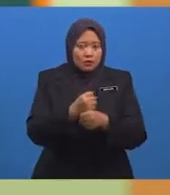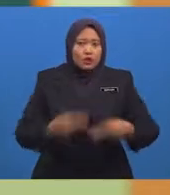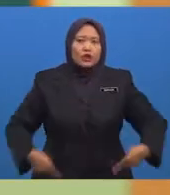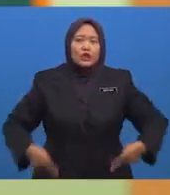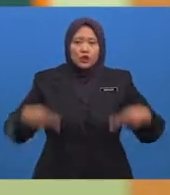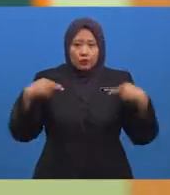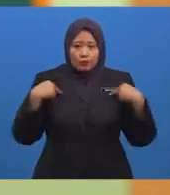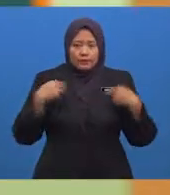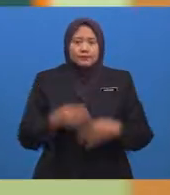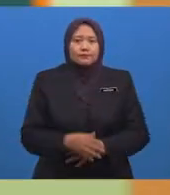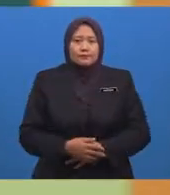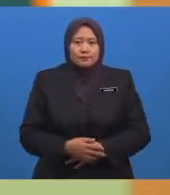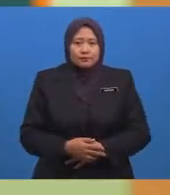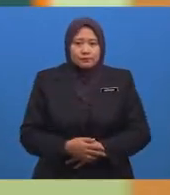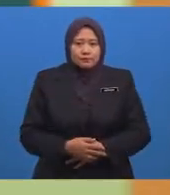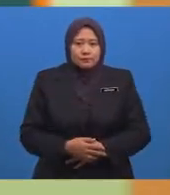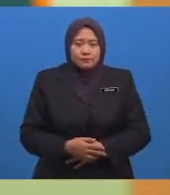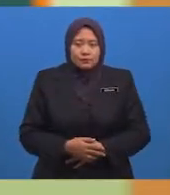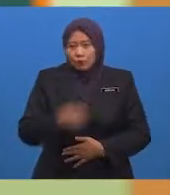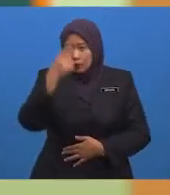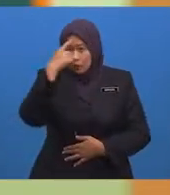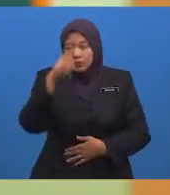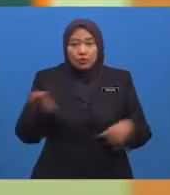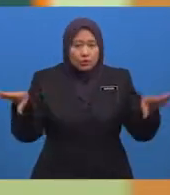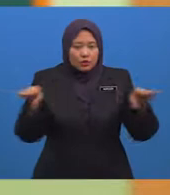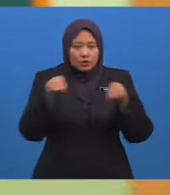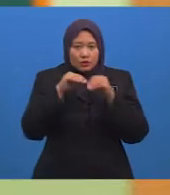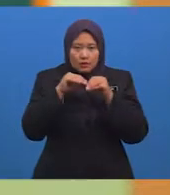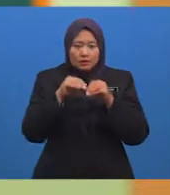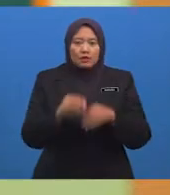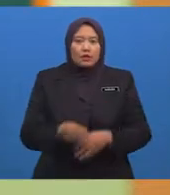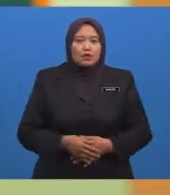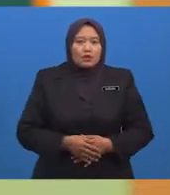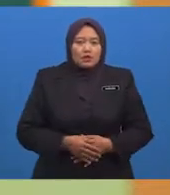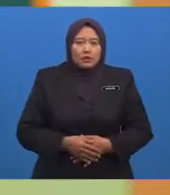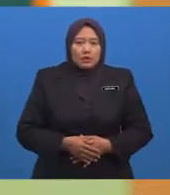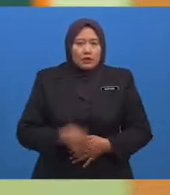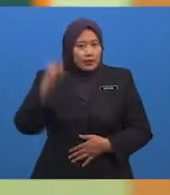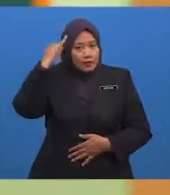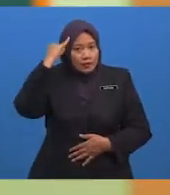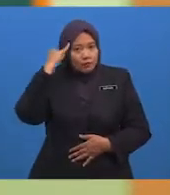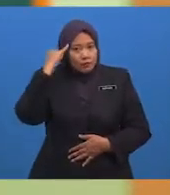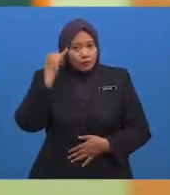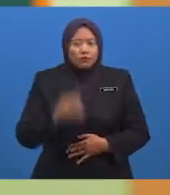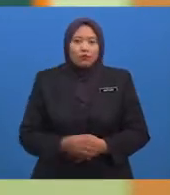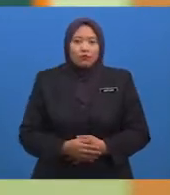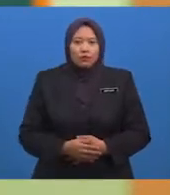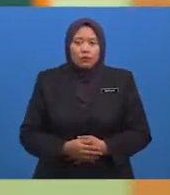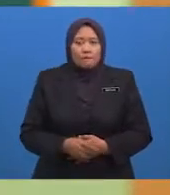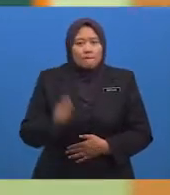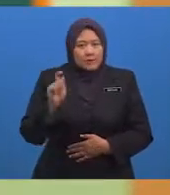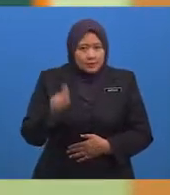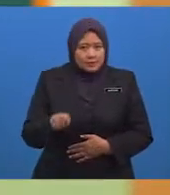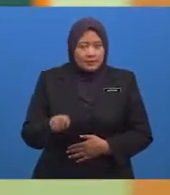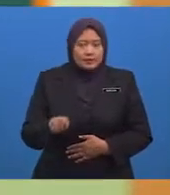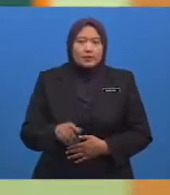Untuk menyerap atau menyampaikan ilmu pengetahuan Sudah tentu memerlukan